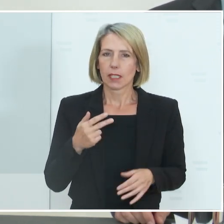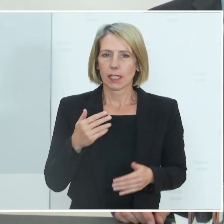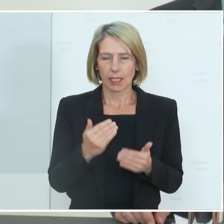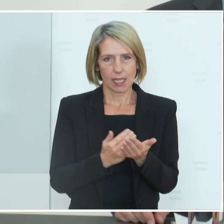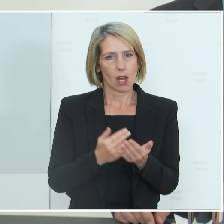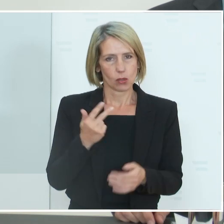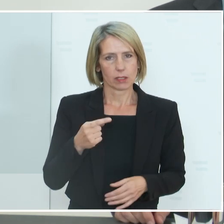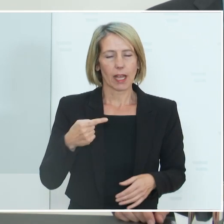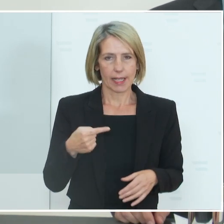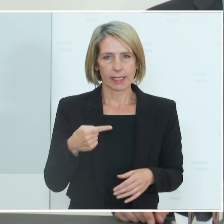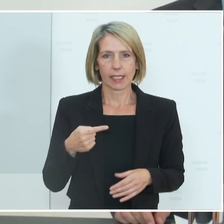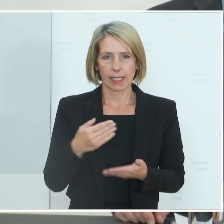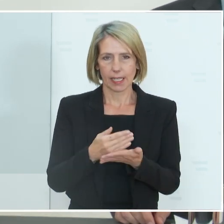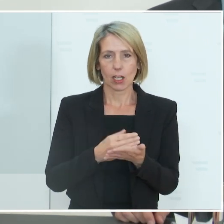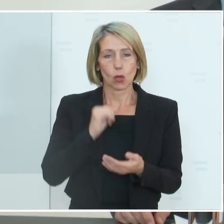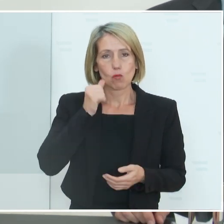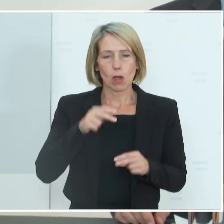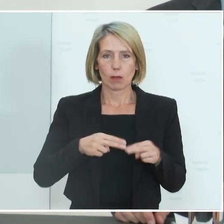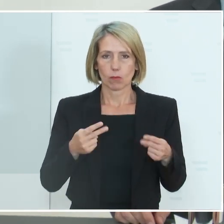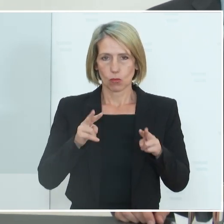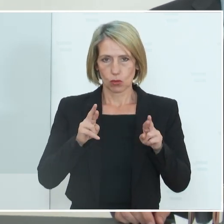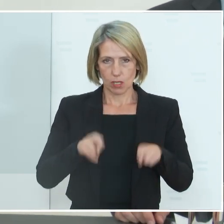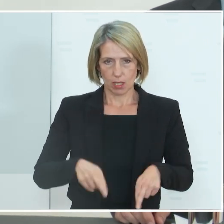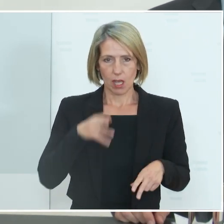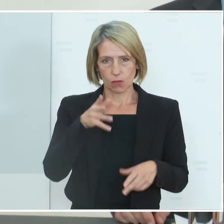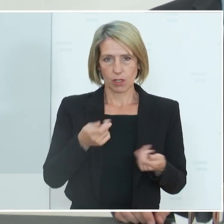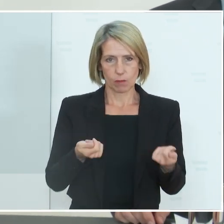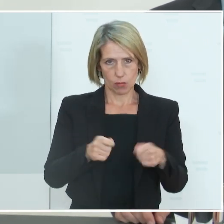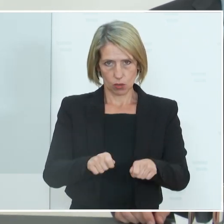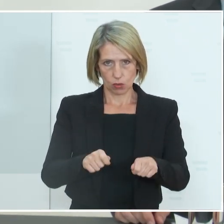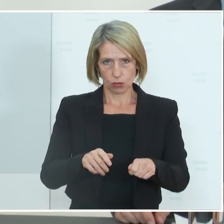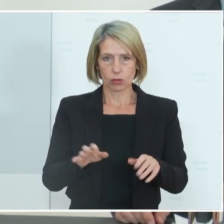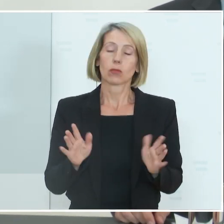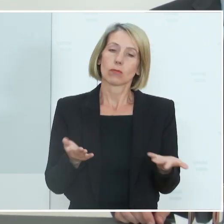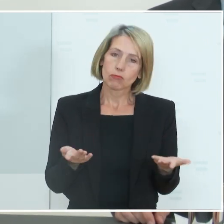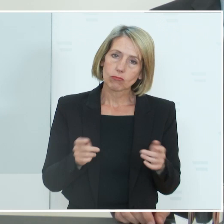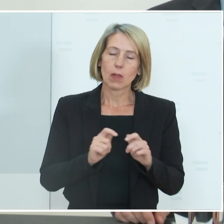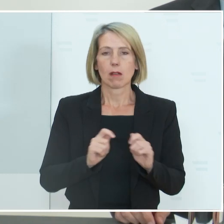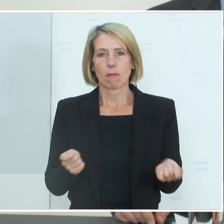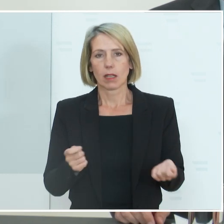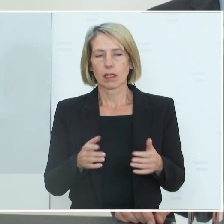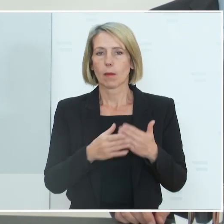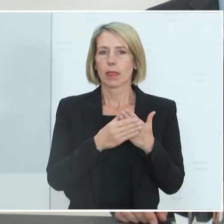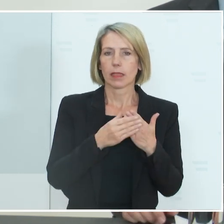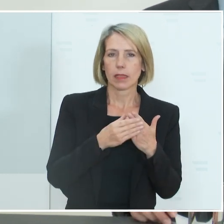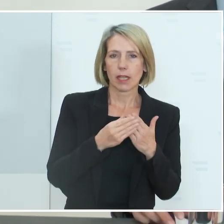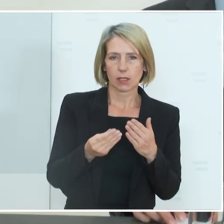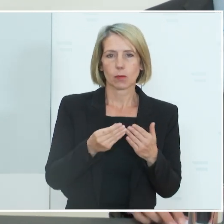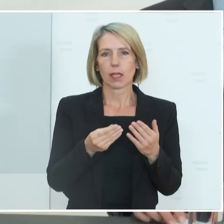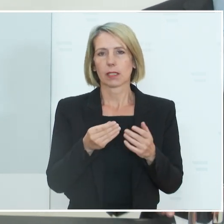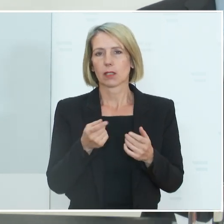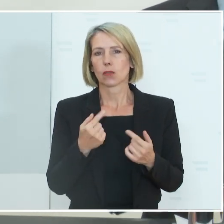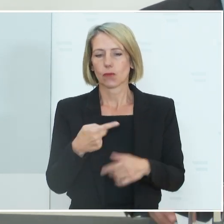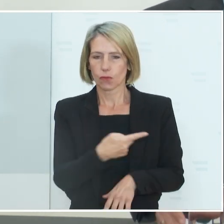Arbeitsplatz wird morgen im Bundesrat beschlossen. Die Details über Maßnahmen haben Expertinnen und Experten beider Häuser